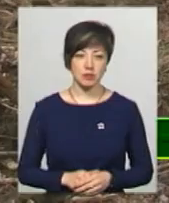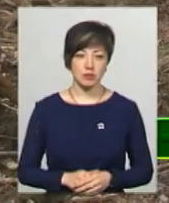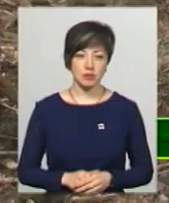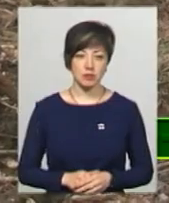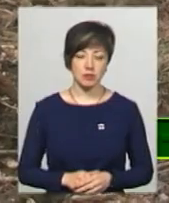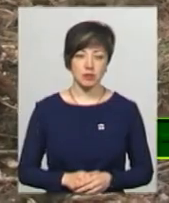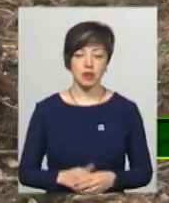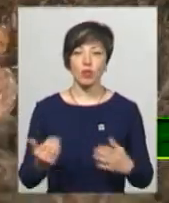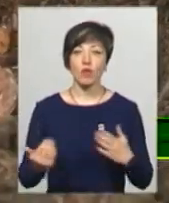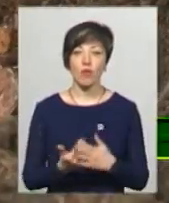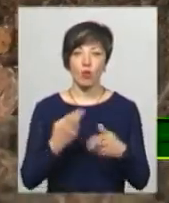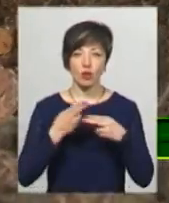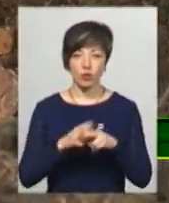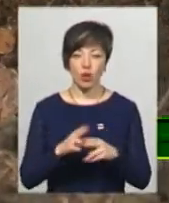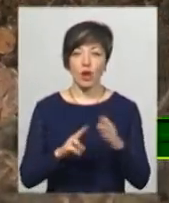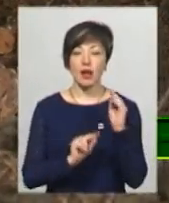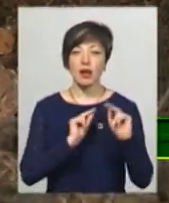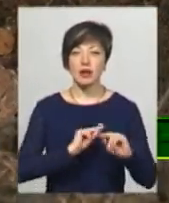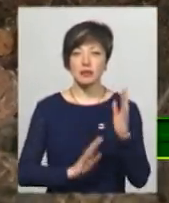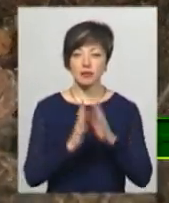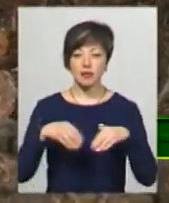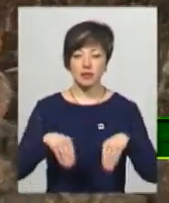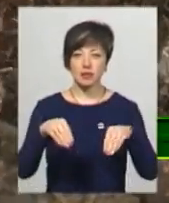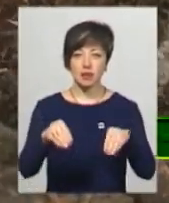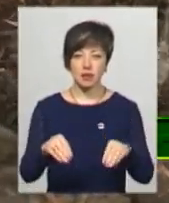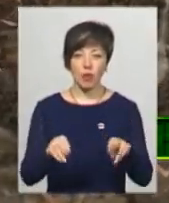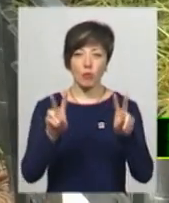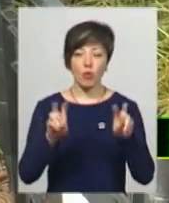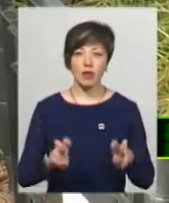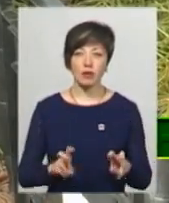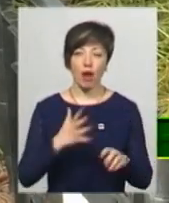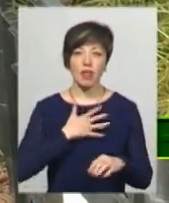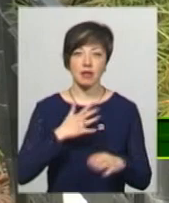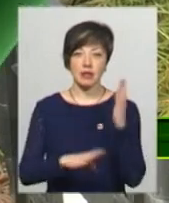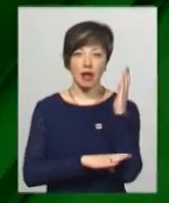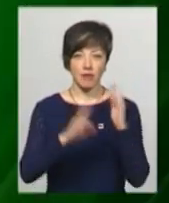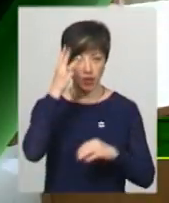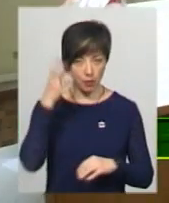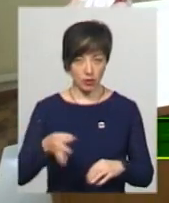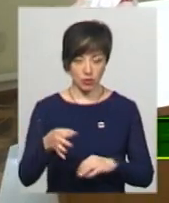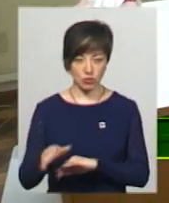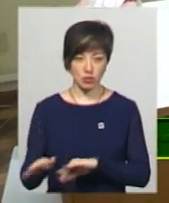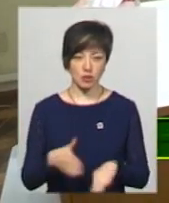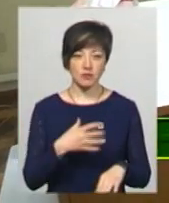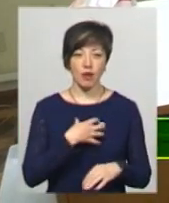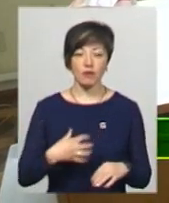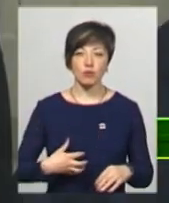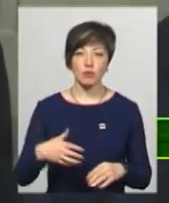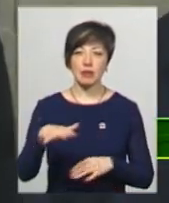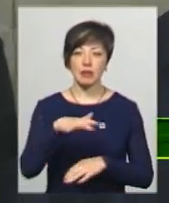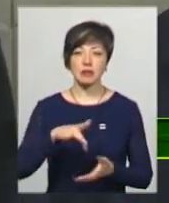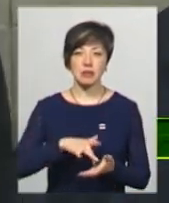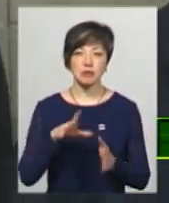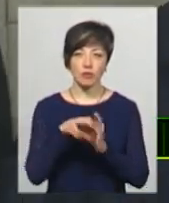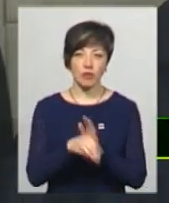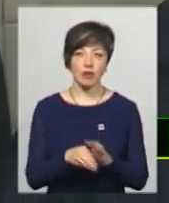За новою технологією лісівники висаджують сієнці порід канадських дерев на Хмельниччині. У Славуцькому терцентрі